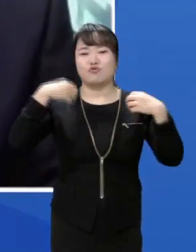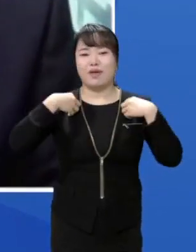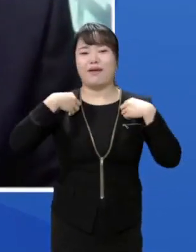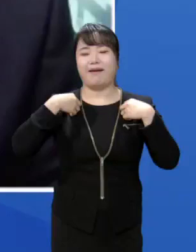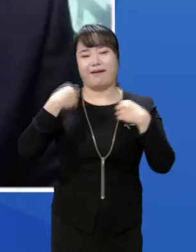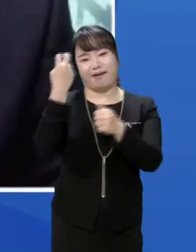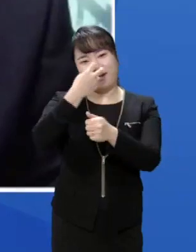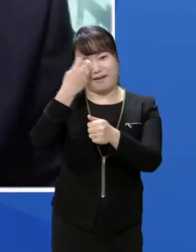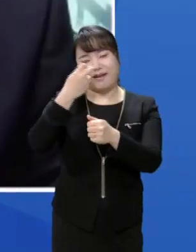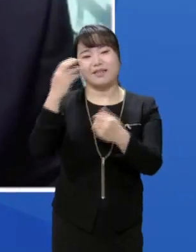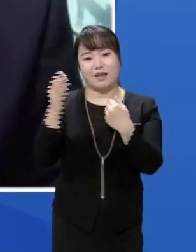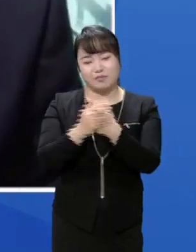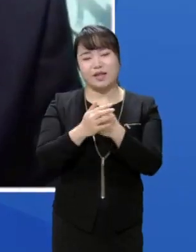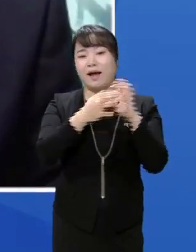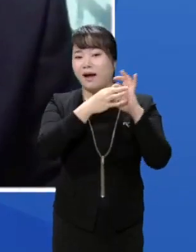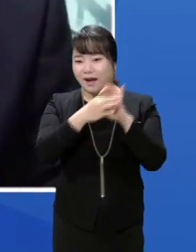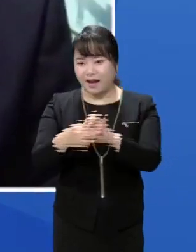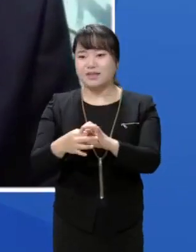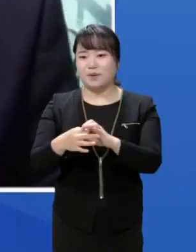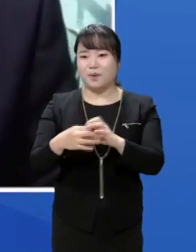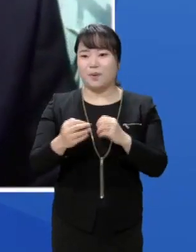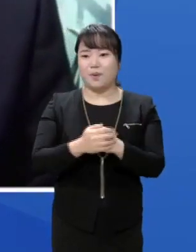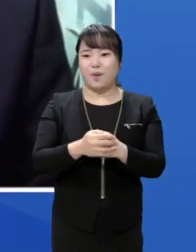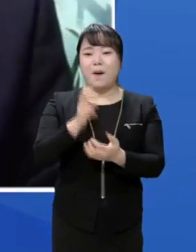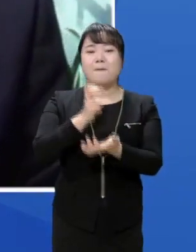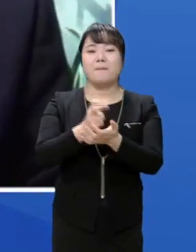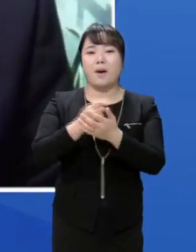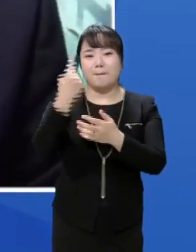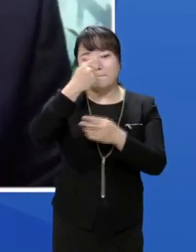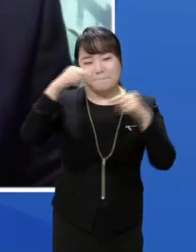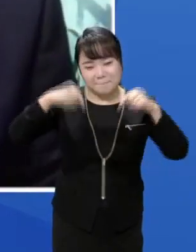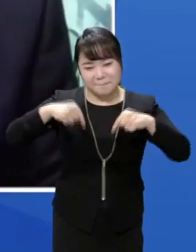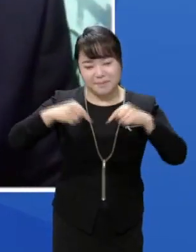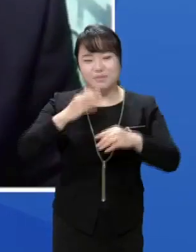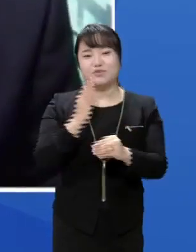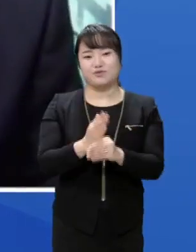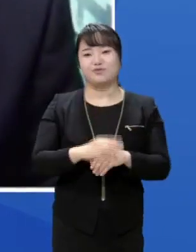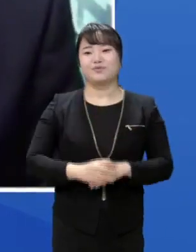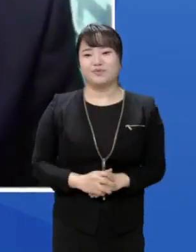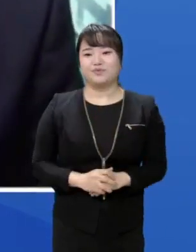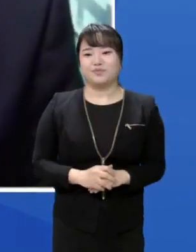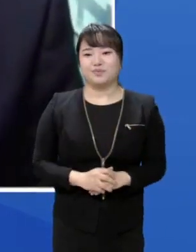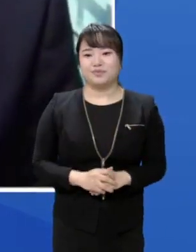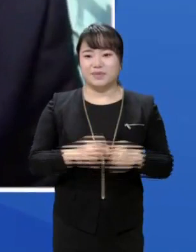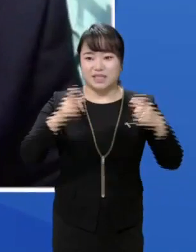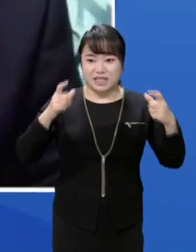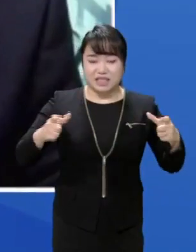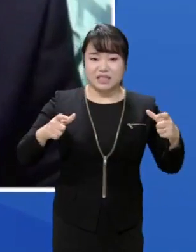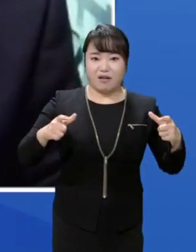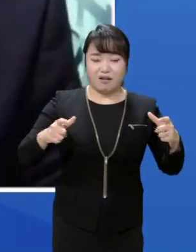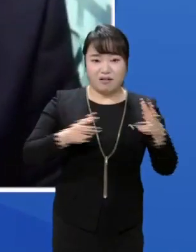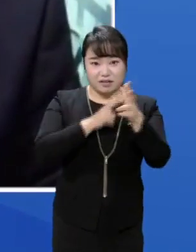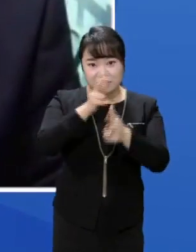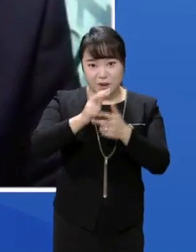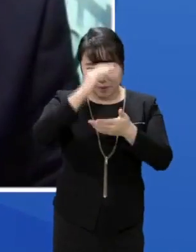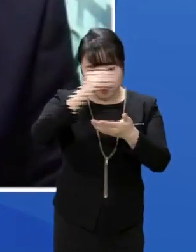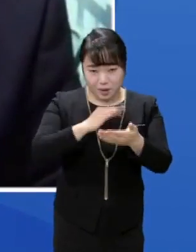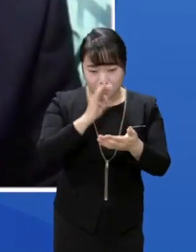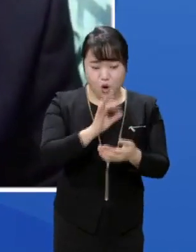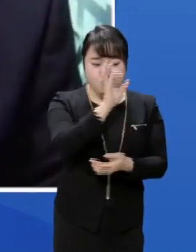국정감사를 했고 국정감사 이후에 지금 법안 심사를 하고 있는 중입니다. 우선 지역사업을 보면 또 이게